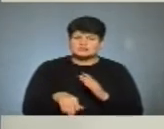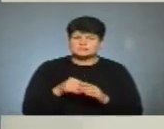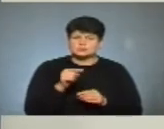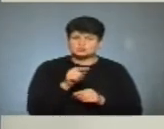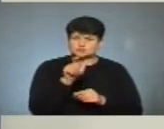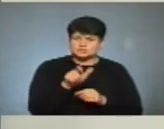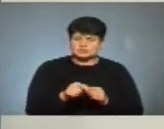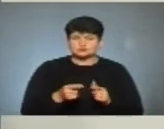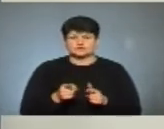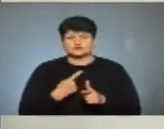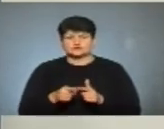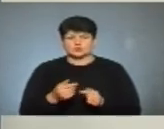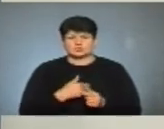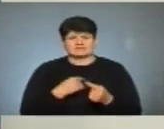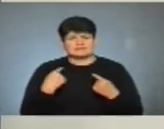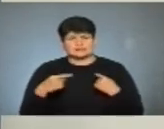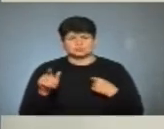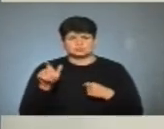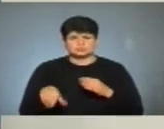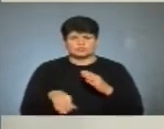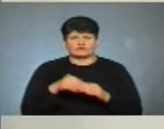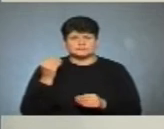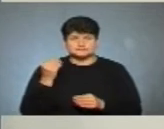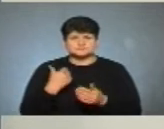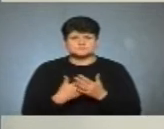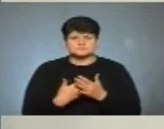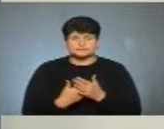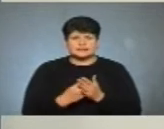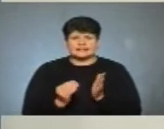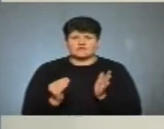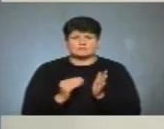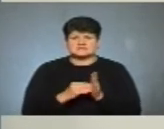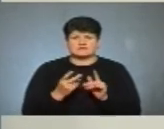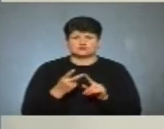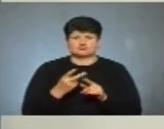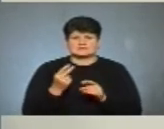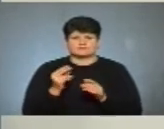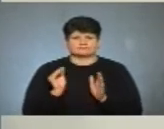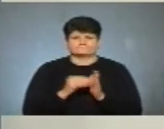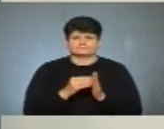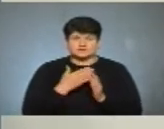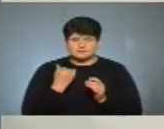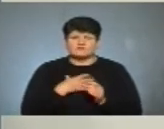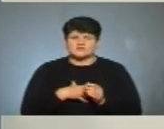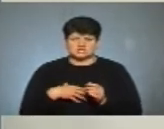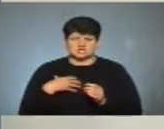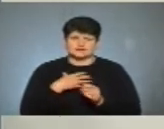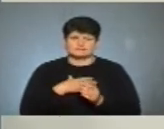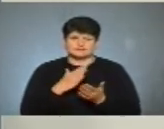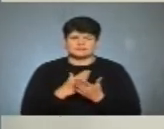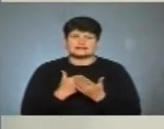цього кандидата, чи він хотів, можливо, якогось іншого обрати, тобто не вписав другу цифру. Тому, відповідно, є важливим для